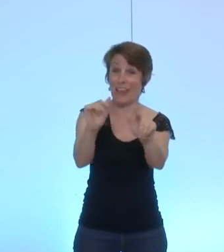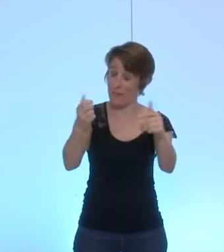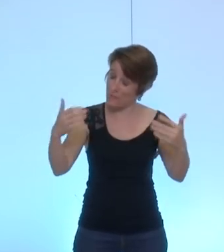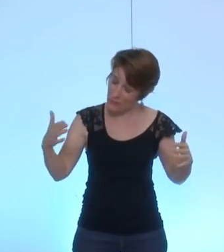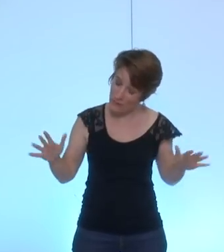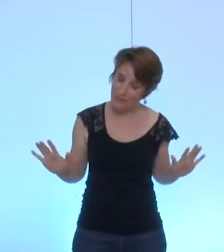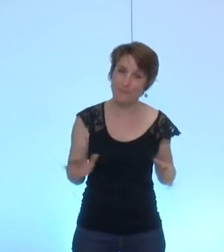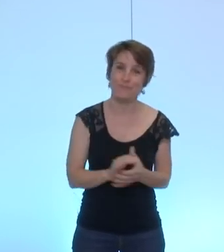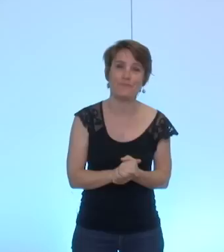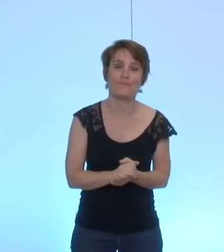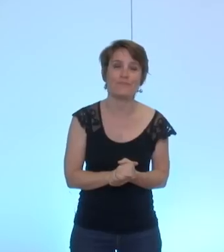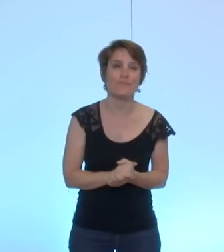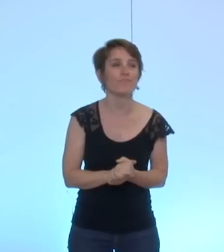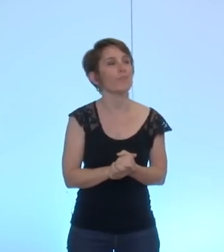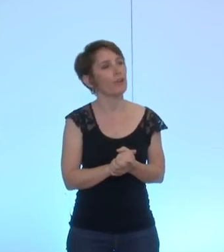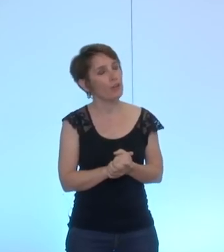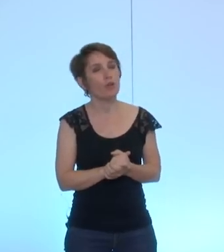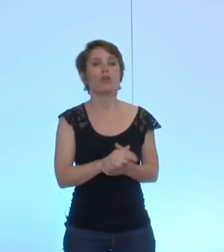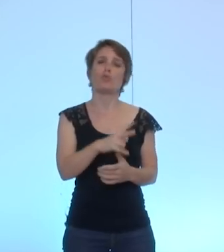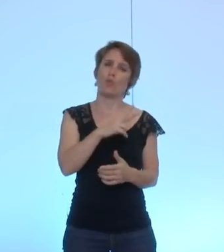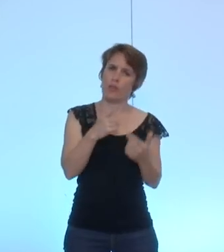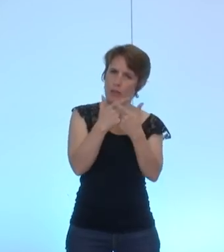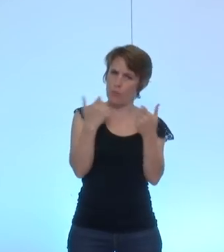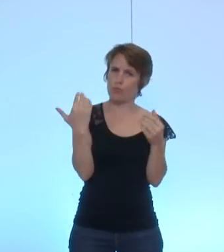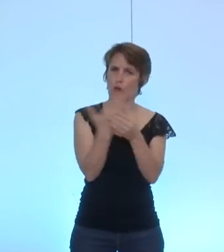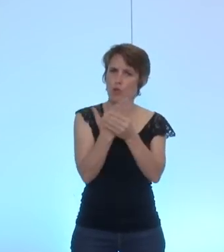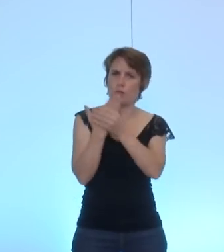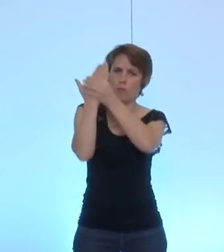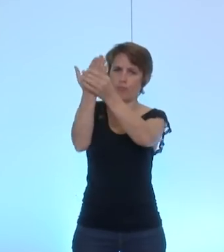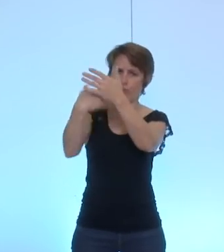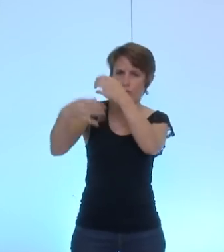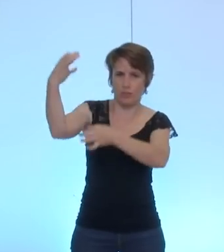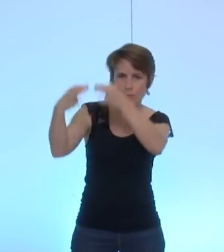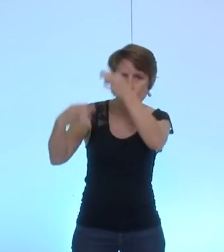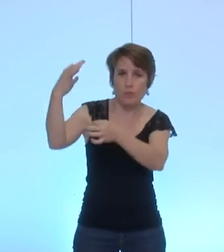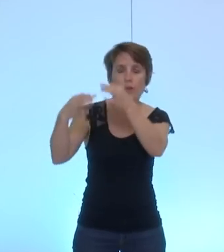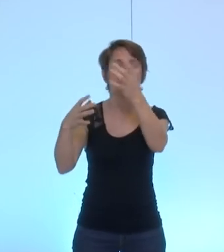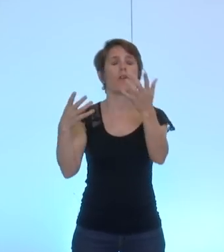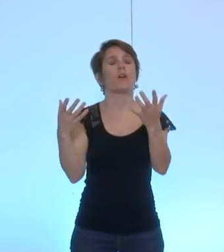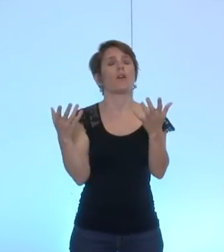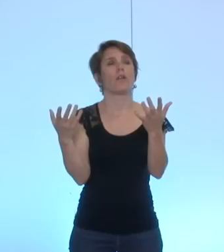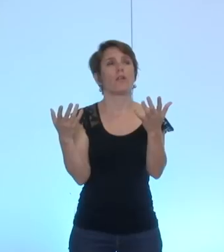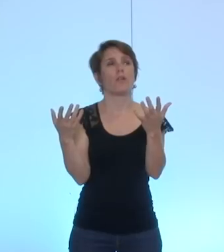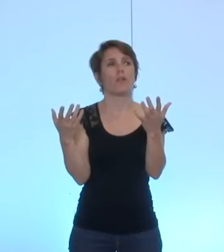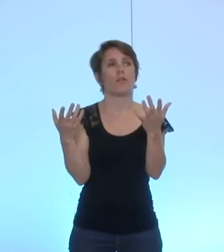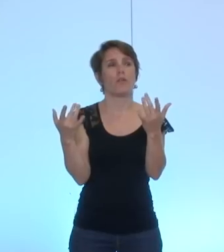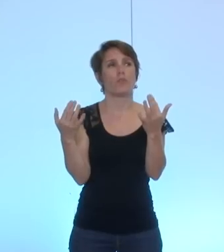un certain nombre de dossiers en justice sur lesquels ou bien certains élus ou certaines